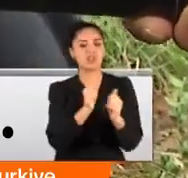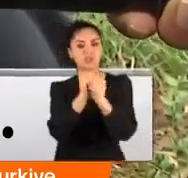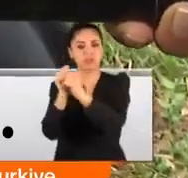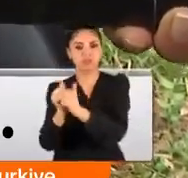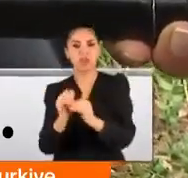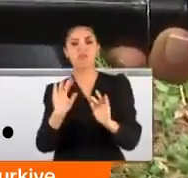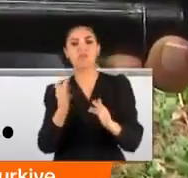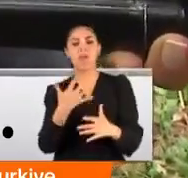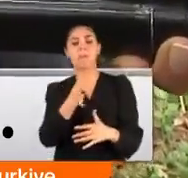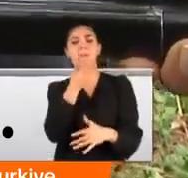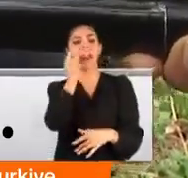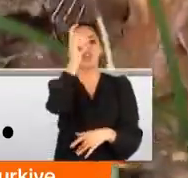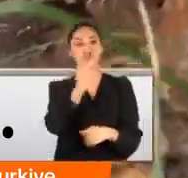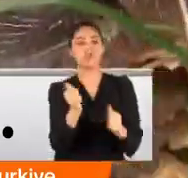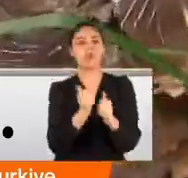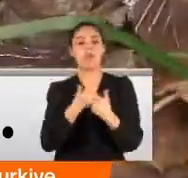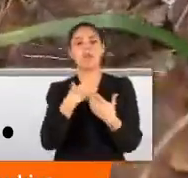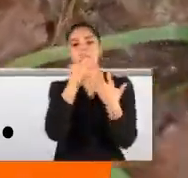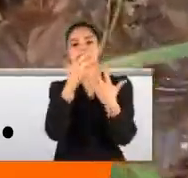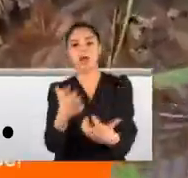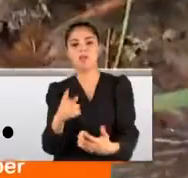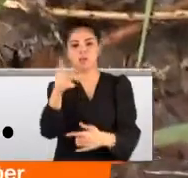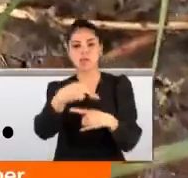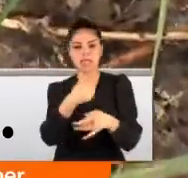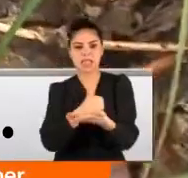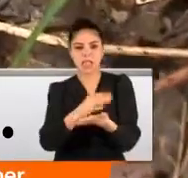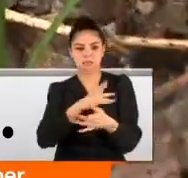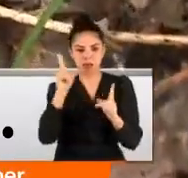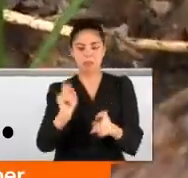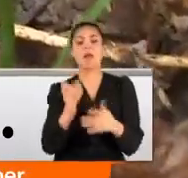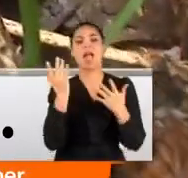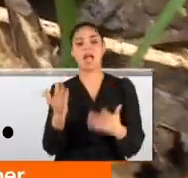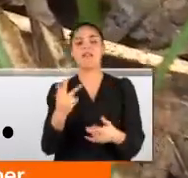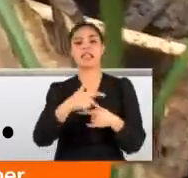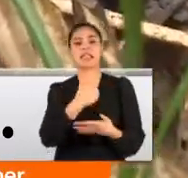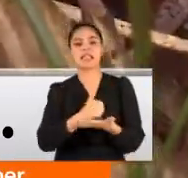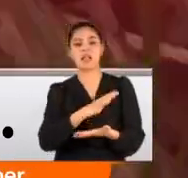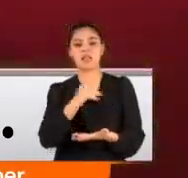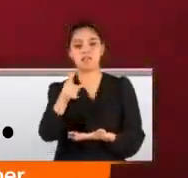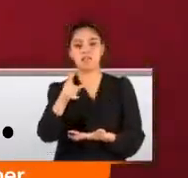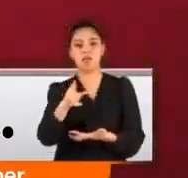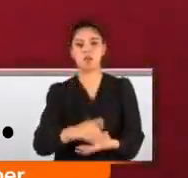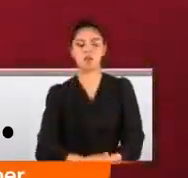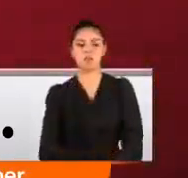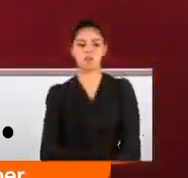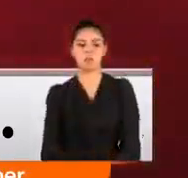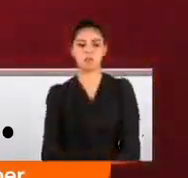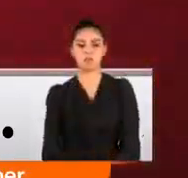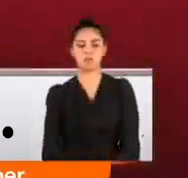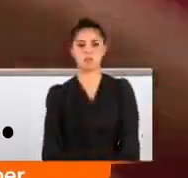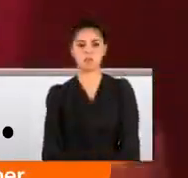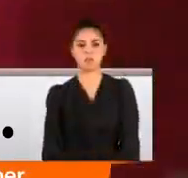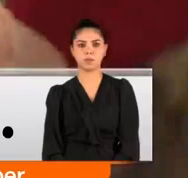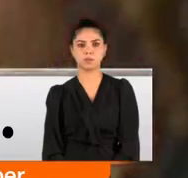kişiyle mantar toplamalarını öneriyoruz. Bu zehirli mi? Evet zehirli. Bu da Rusul'u ailesinden kustura